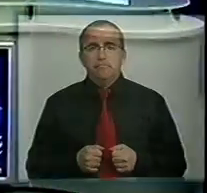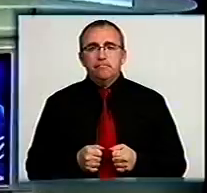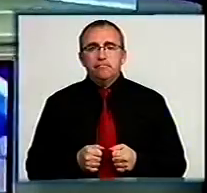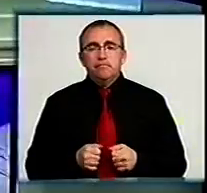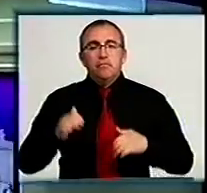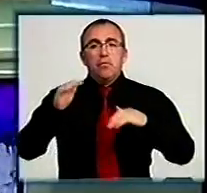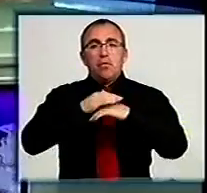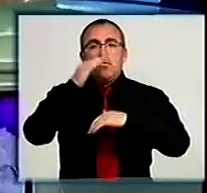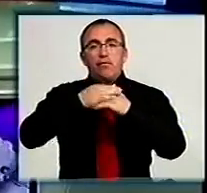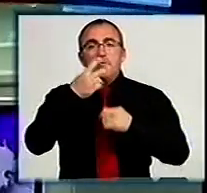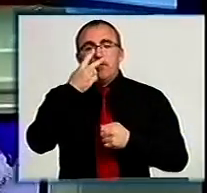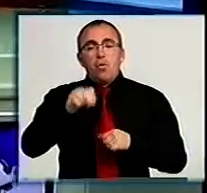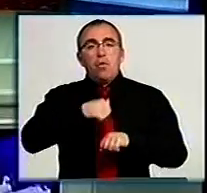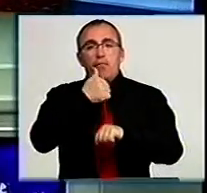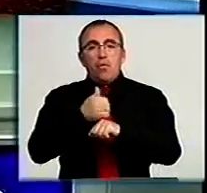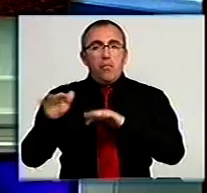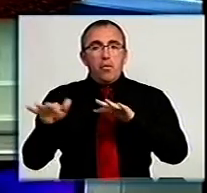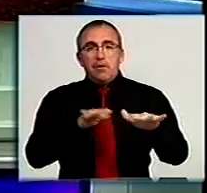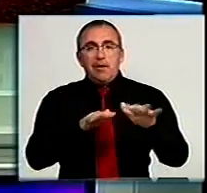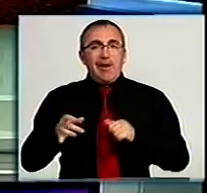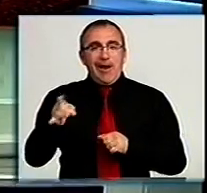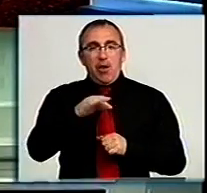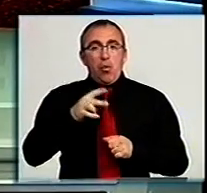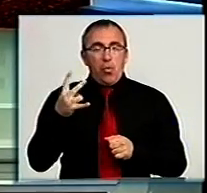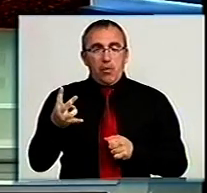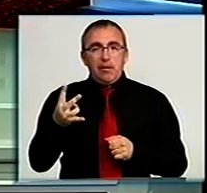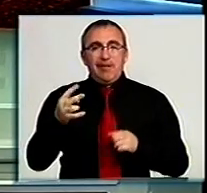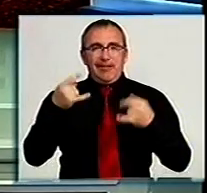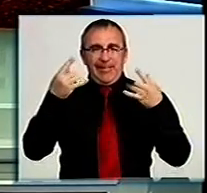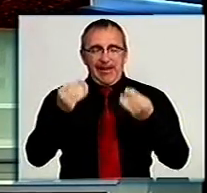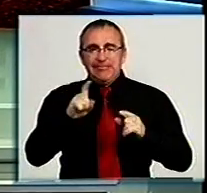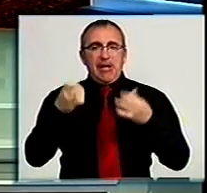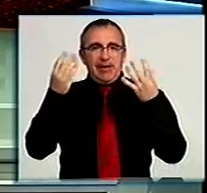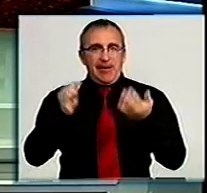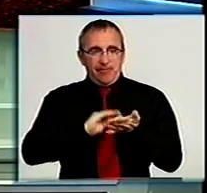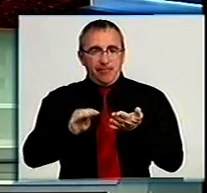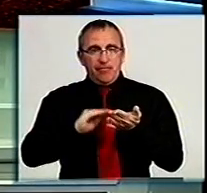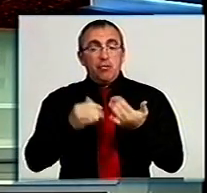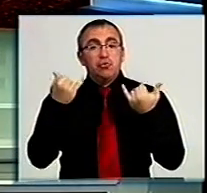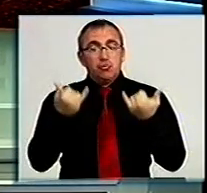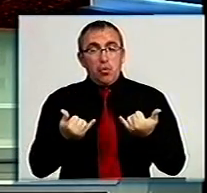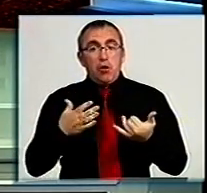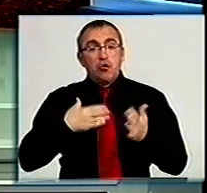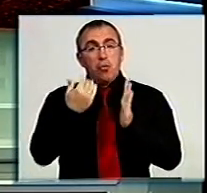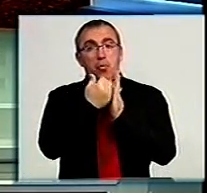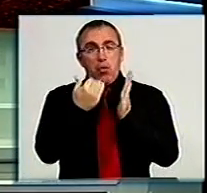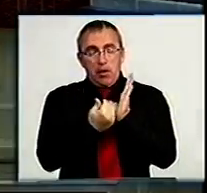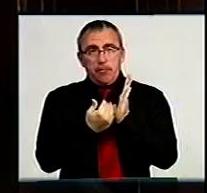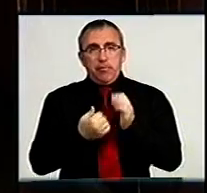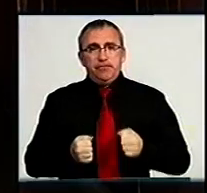Доброго вечора! Ви дивитесь головні новини регіону у викладі кореспондентів. День за нами назвати Володимир Вященко сьогодні в нашій програмі.